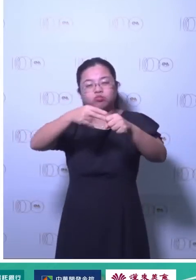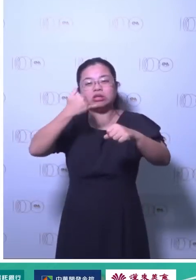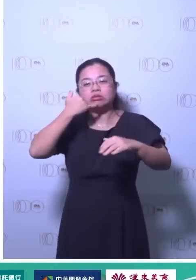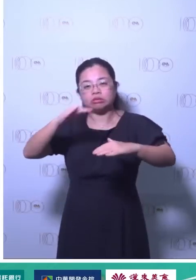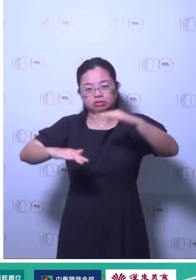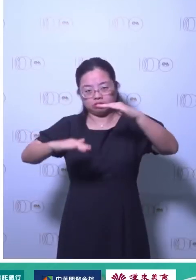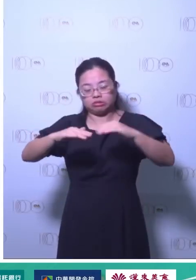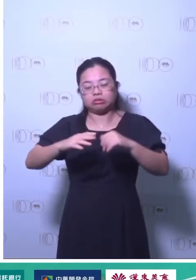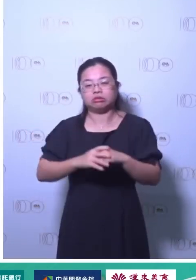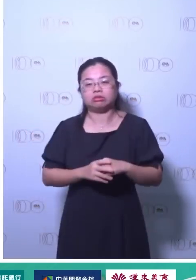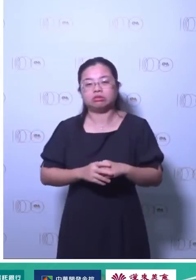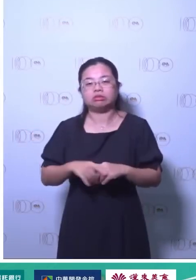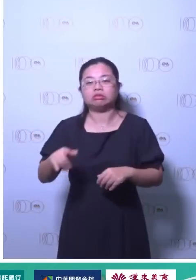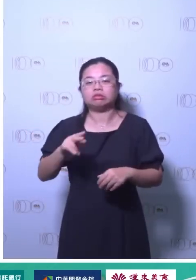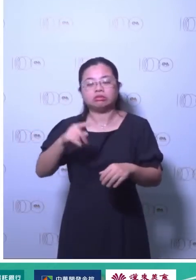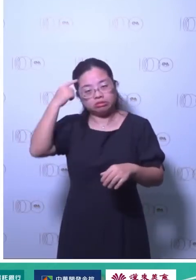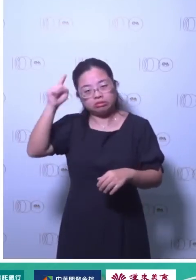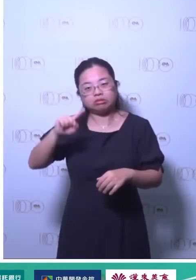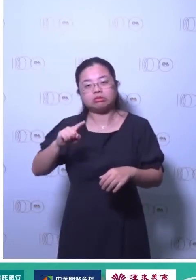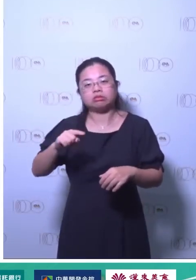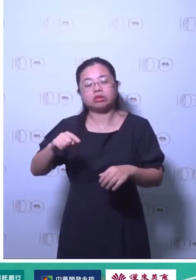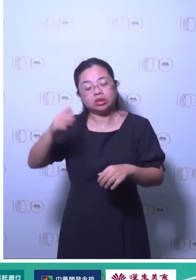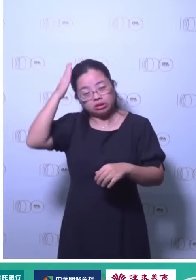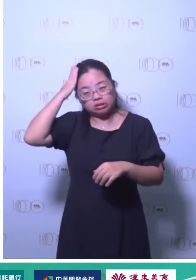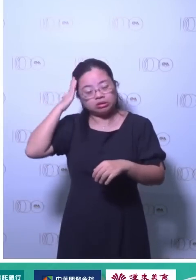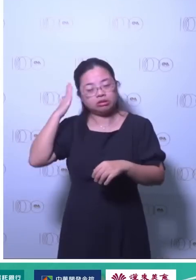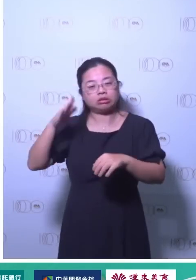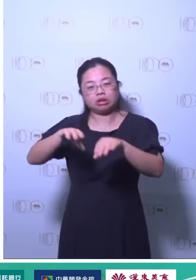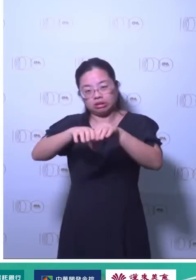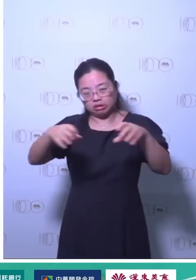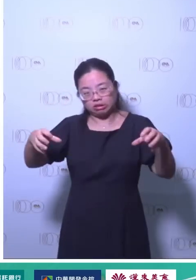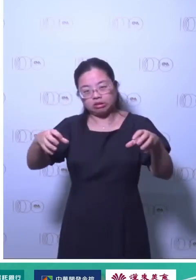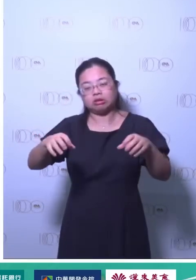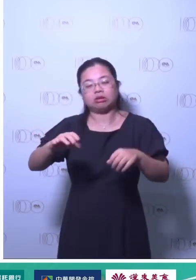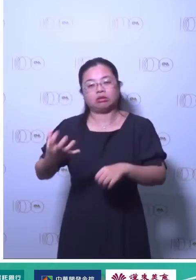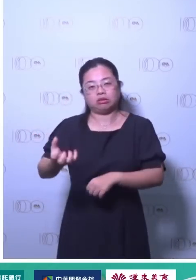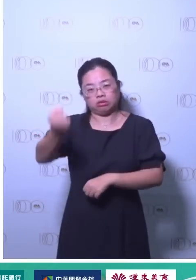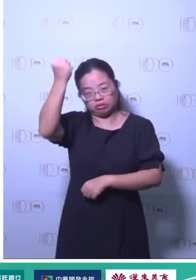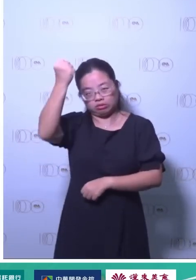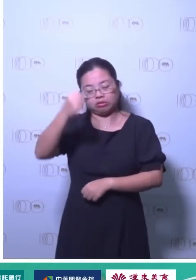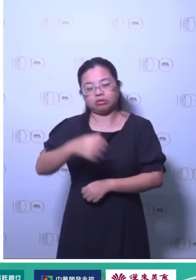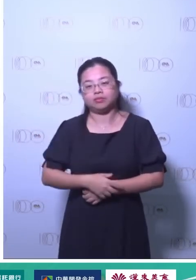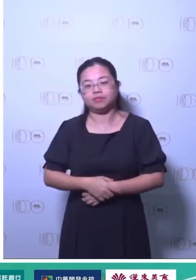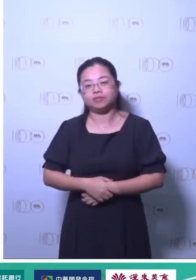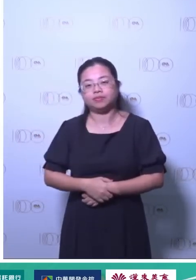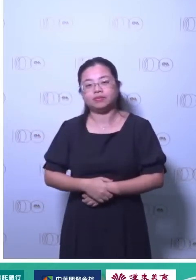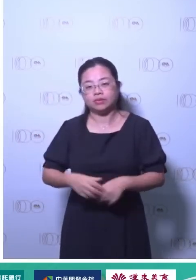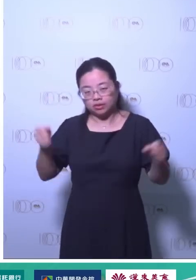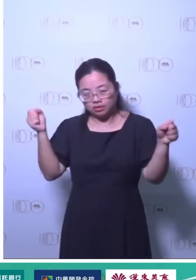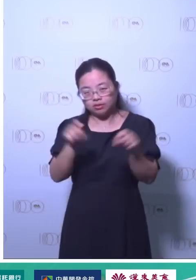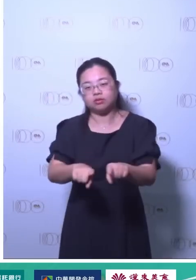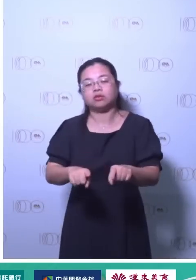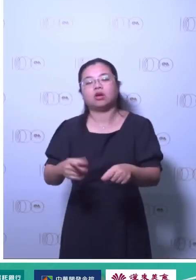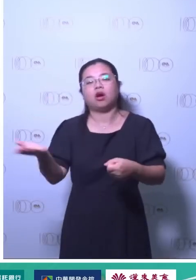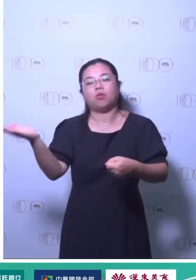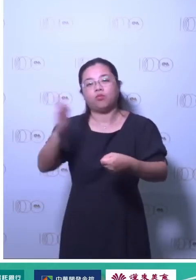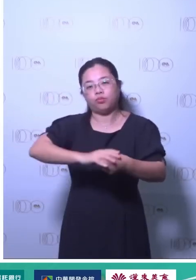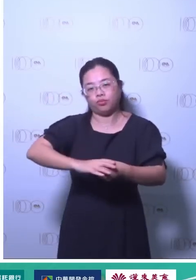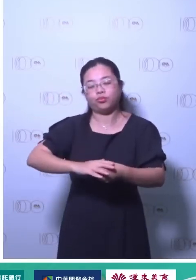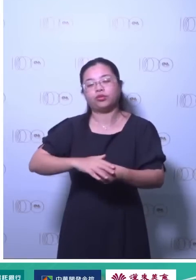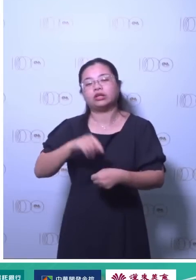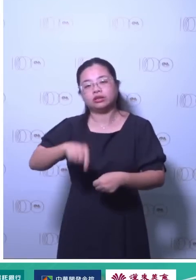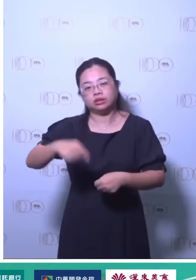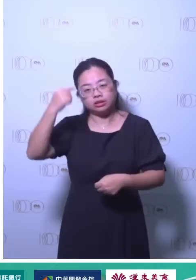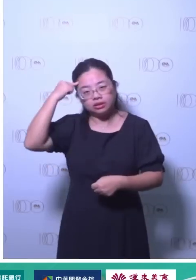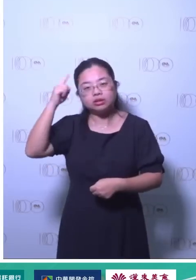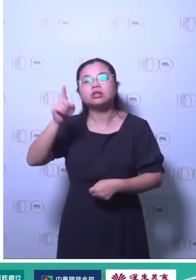厂帮我减个一万吨或请别的国家的工厂帮我减个一万吨去平衡一下因为我们最后目标是大气中的量不要增加那这一